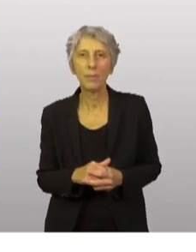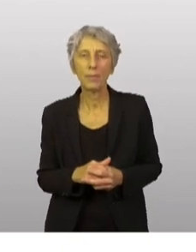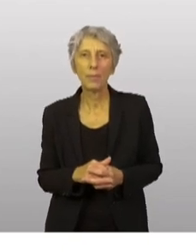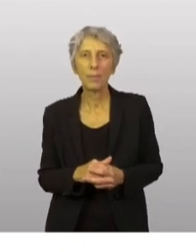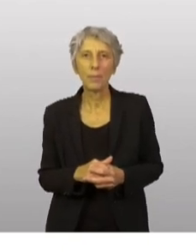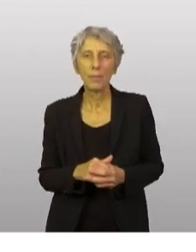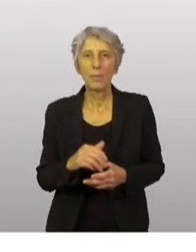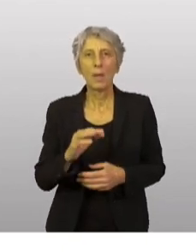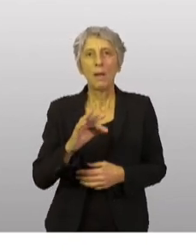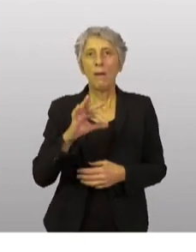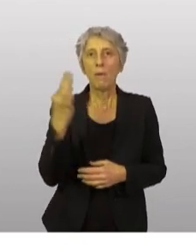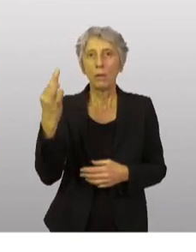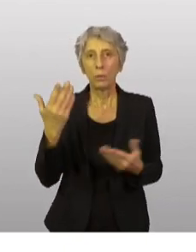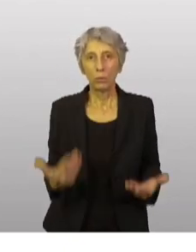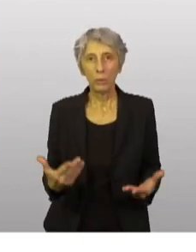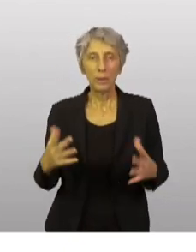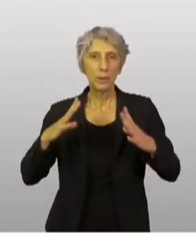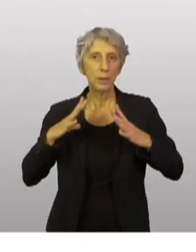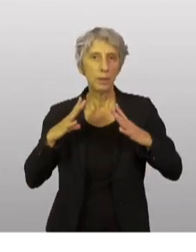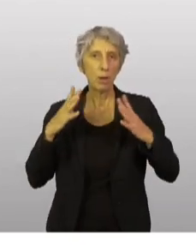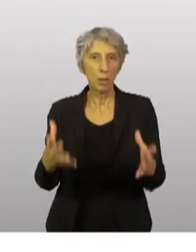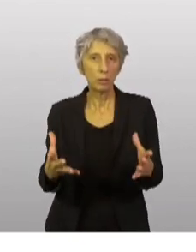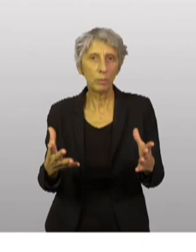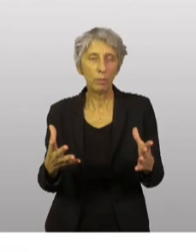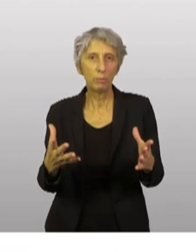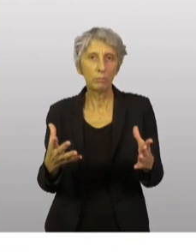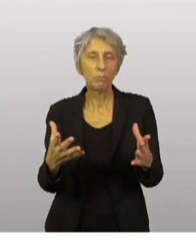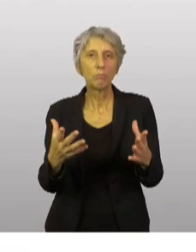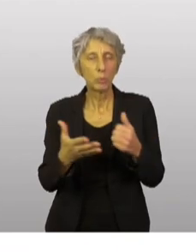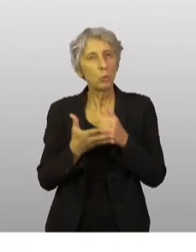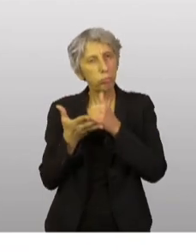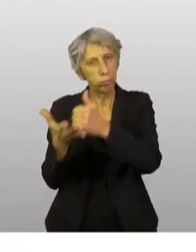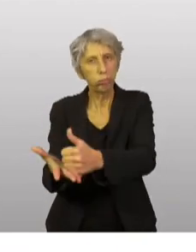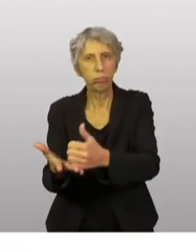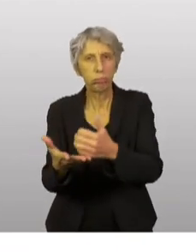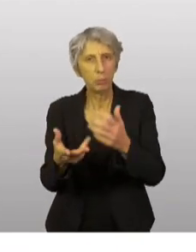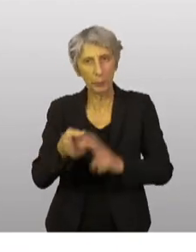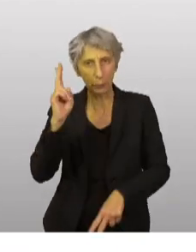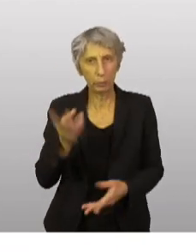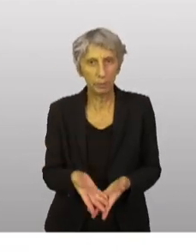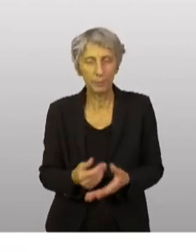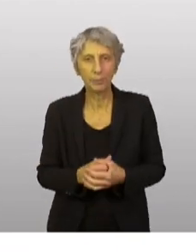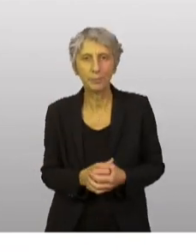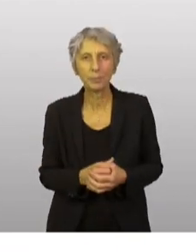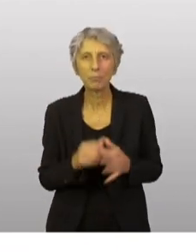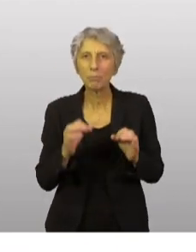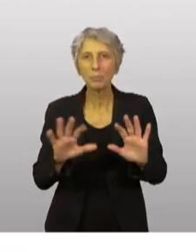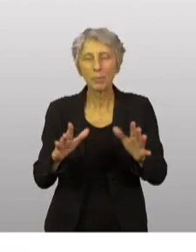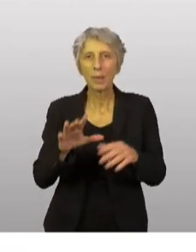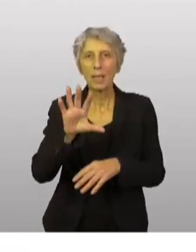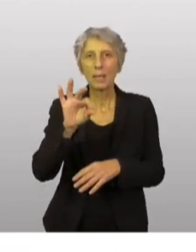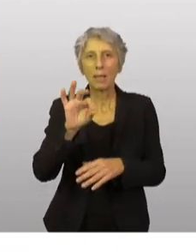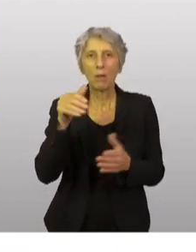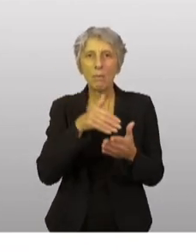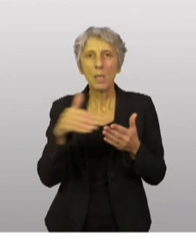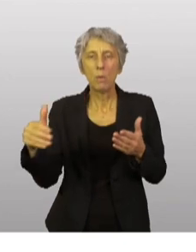La France s'est engagée aujourd'hui à intensifier encore son soutien à l'Ukraine. C'est ainsi que près de 50